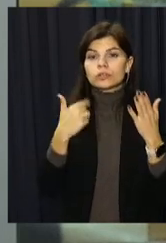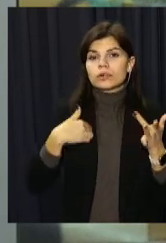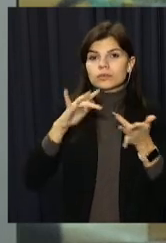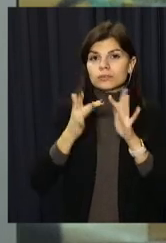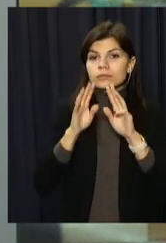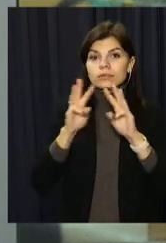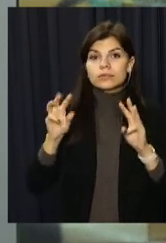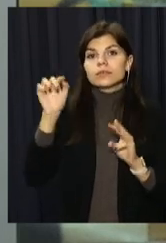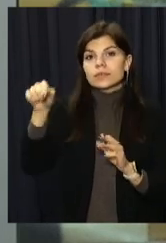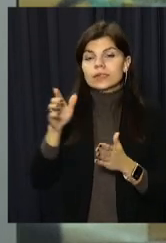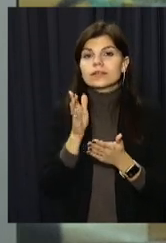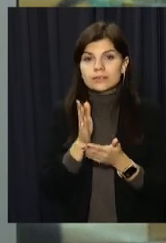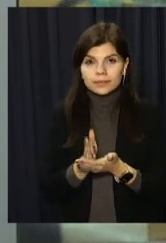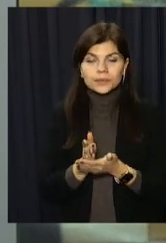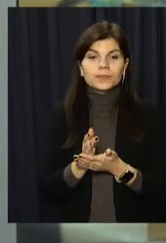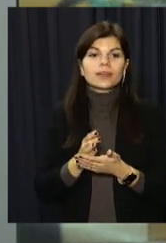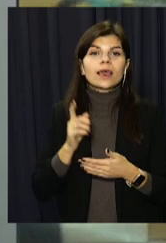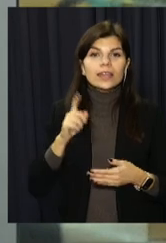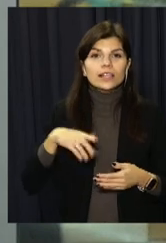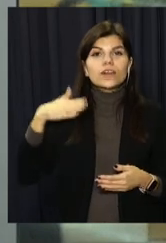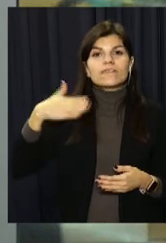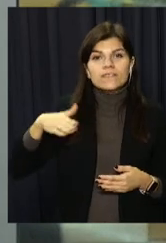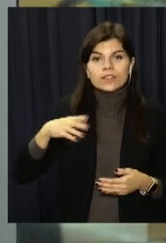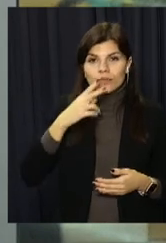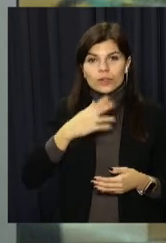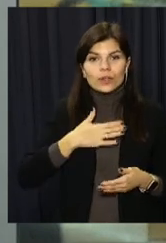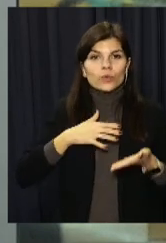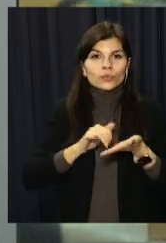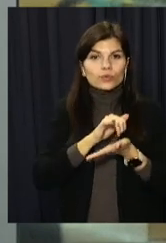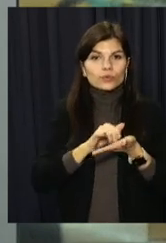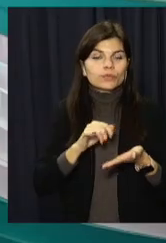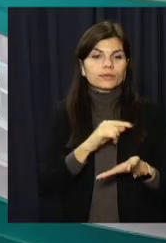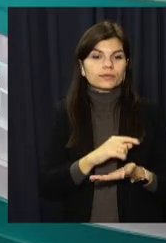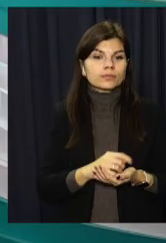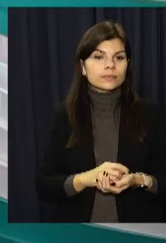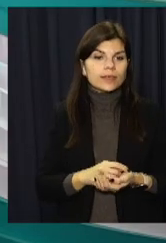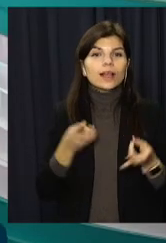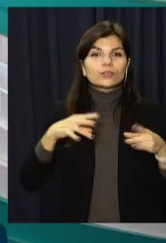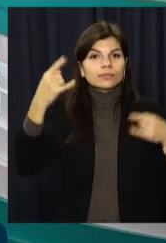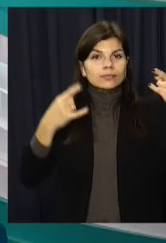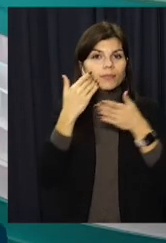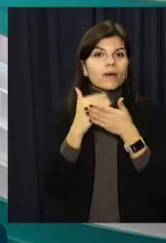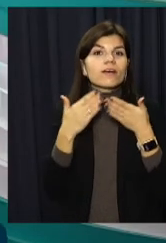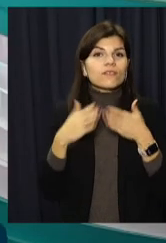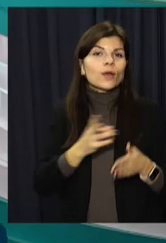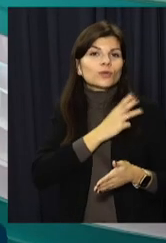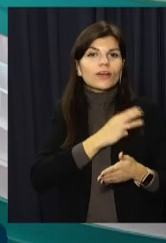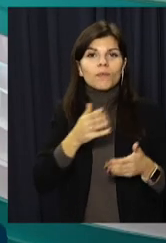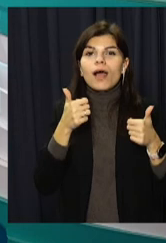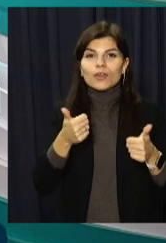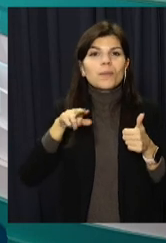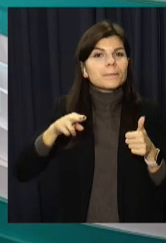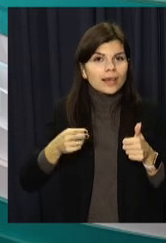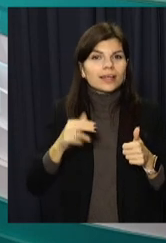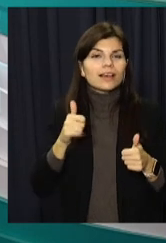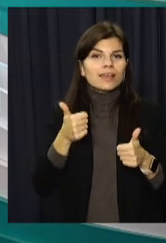нашому сайті opentv.media. Сюжети переглядайте на ютуб-каналі. Залежайтесь з «Відкритим». Бажаю вам вдалої п